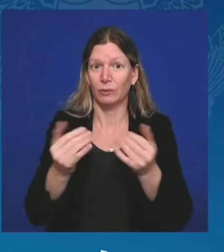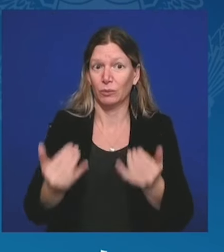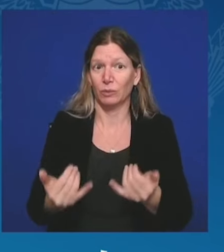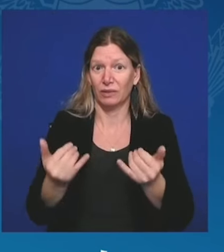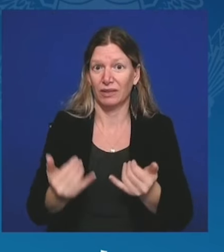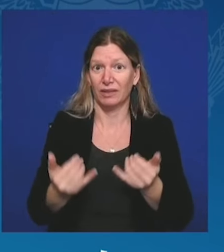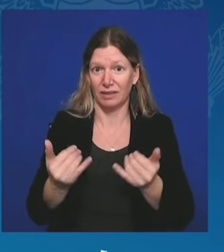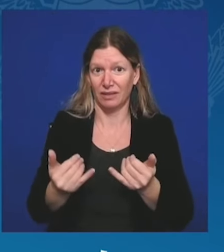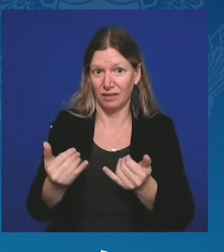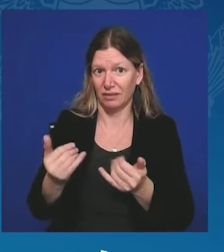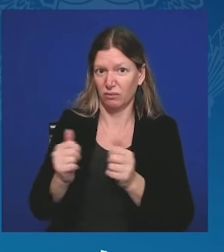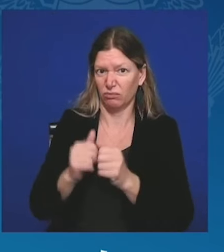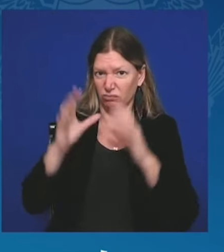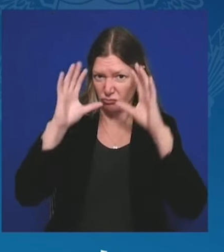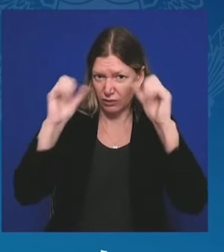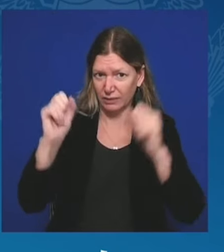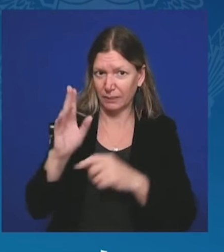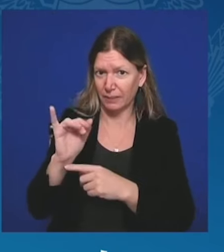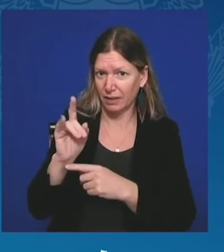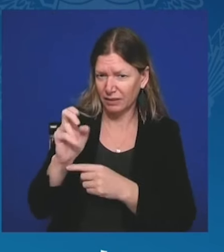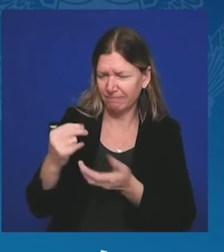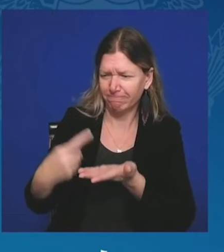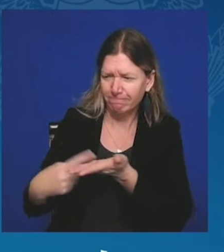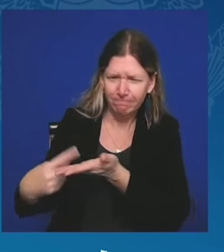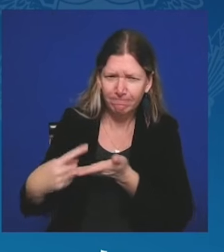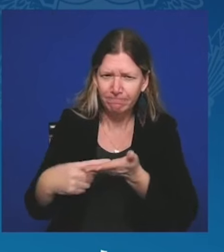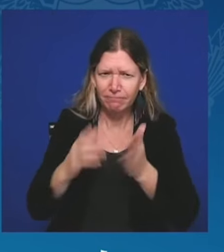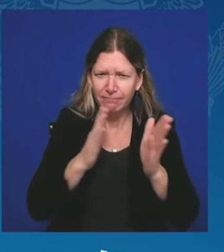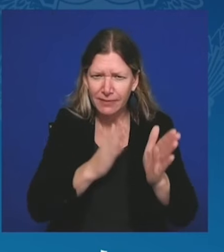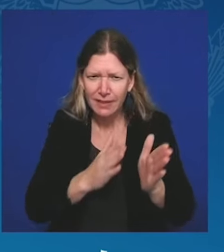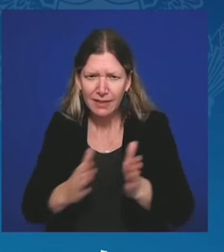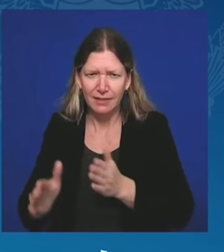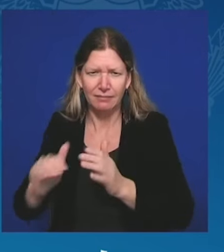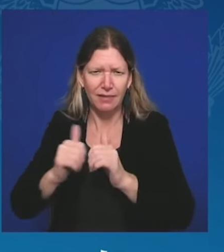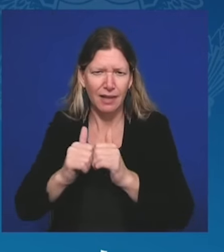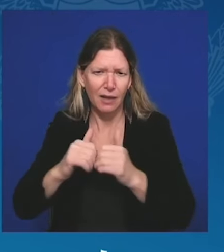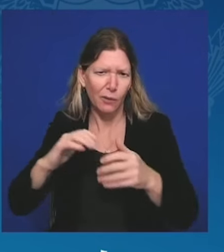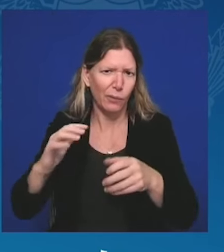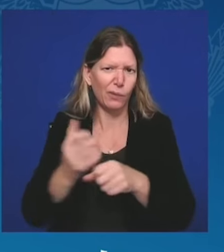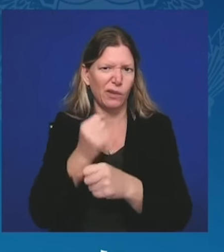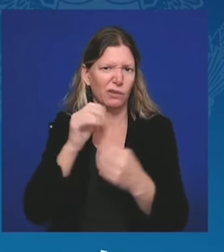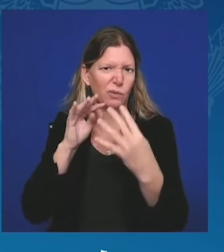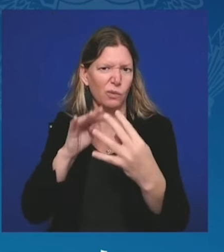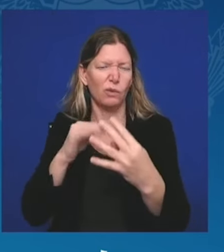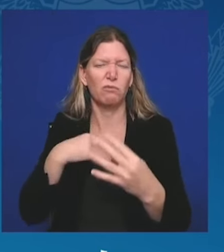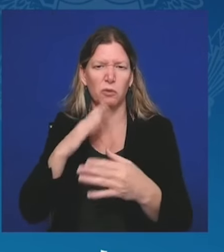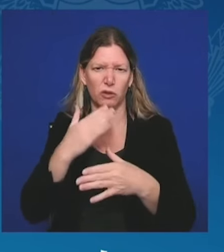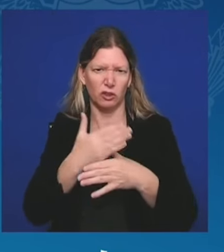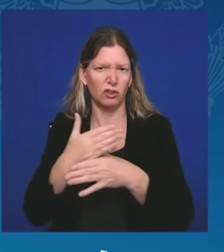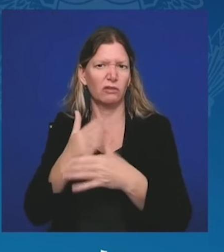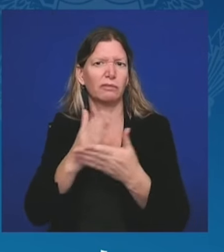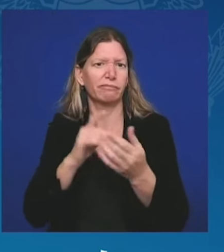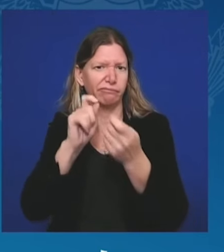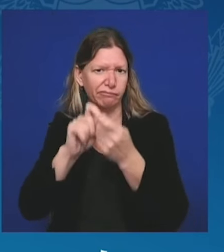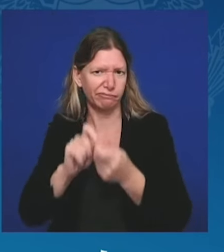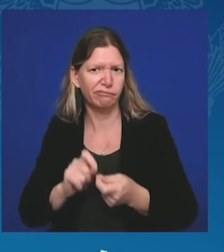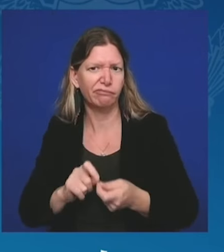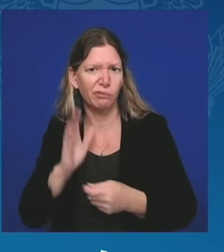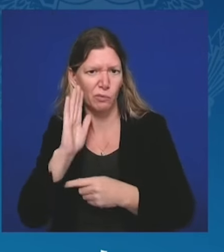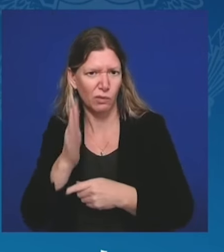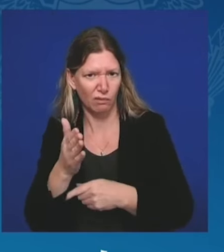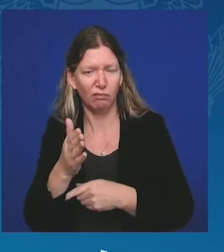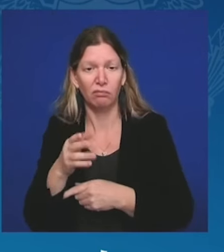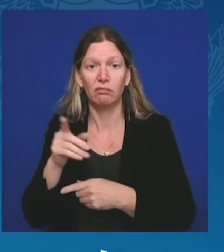podzielę się pewnymi szczegółami planu z wiceprezydentem Harris. Kluczowe jest, abyśmy byli w pełni zrozumiali i